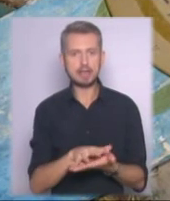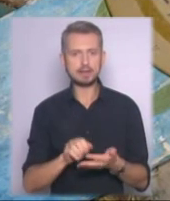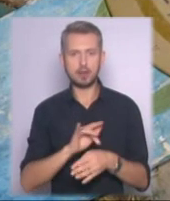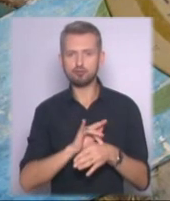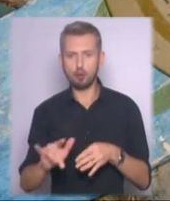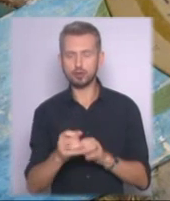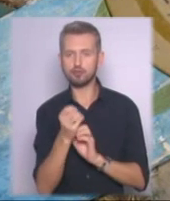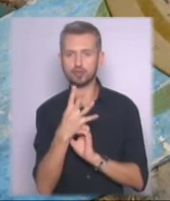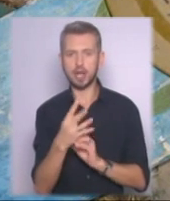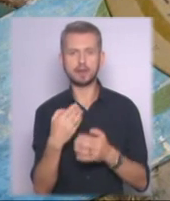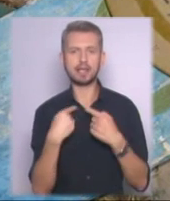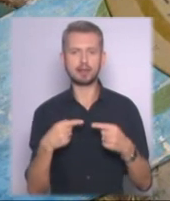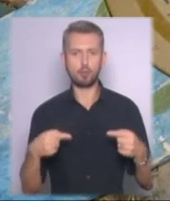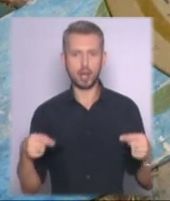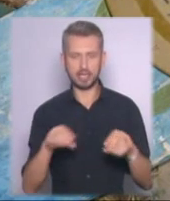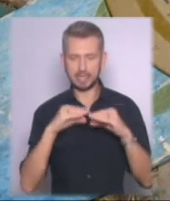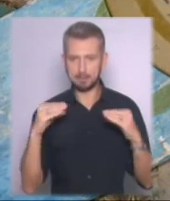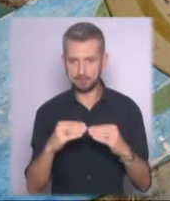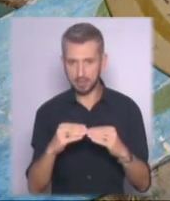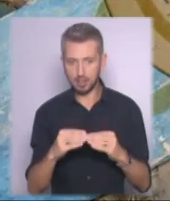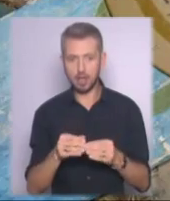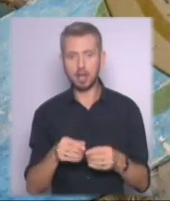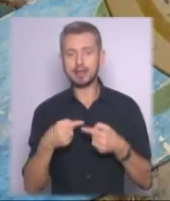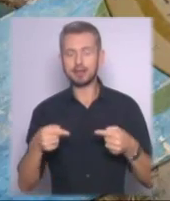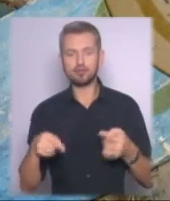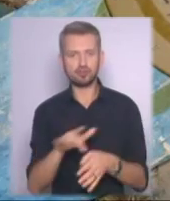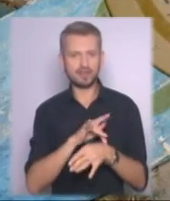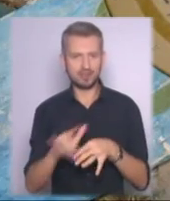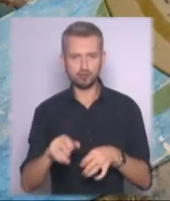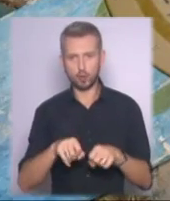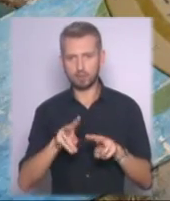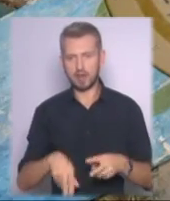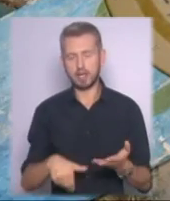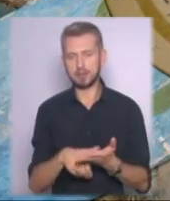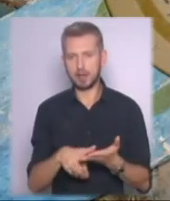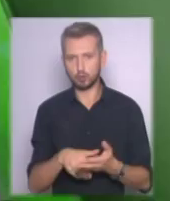різноманітних мін, решту знищено спеціальними засобами.